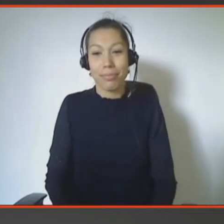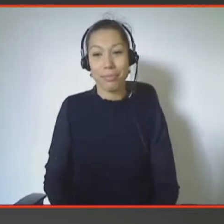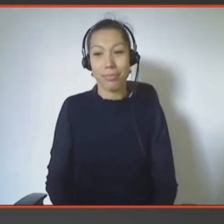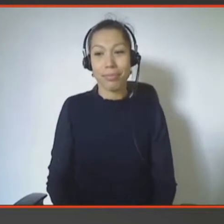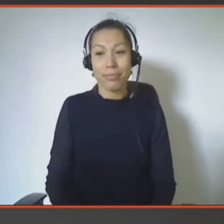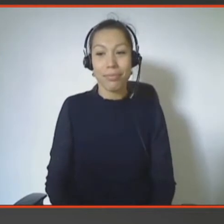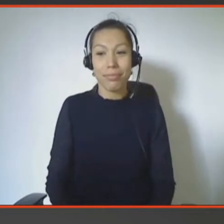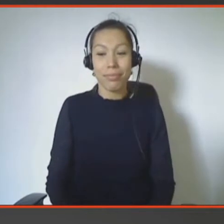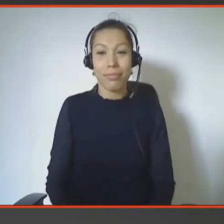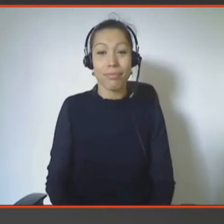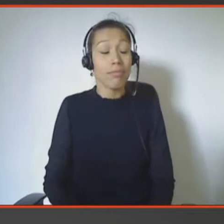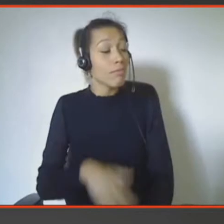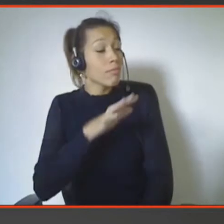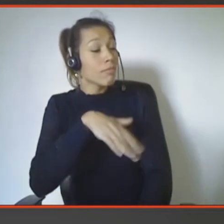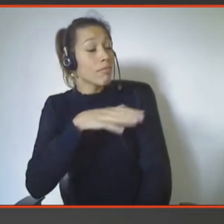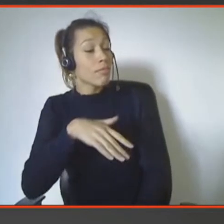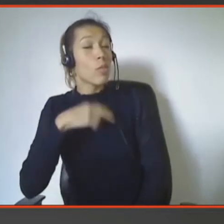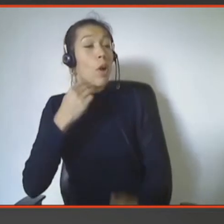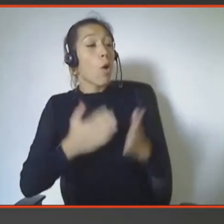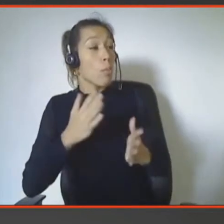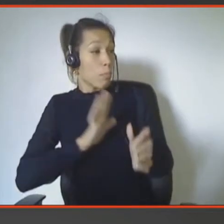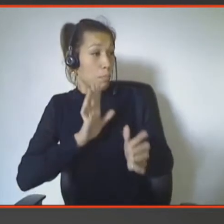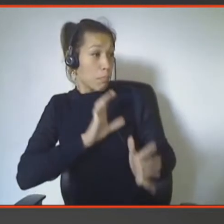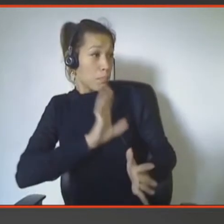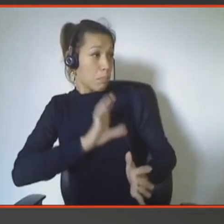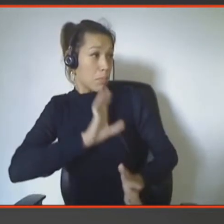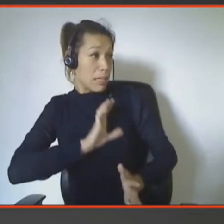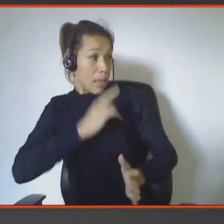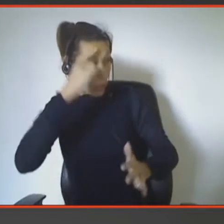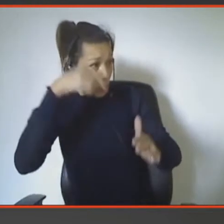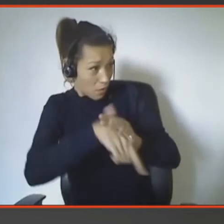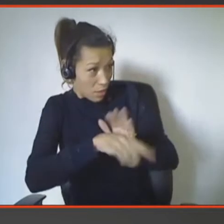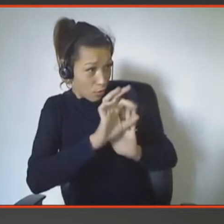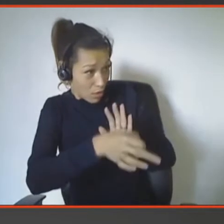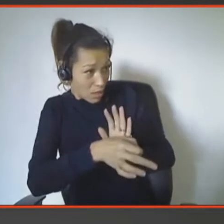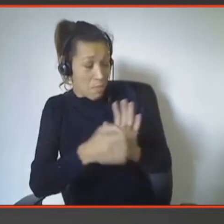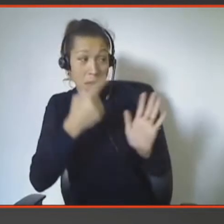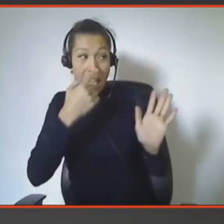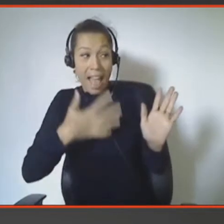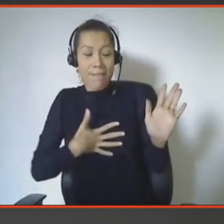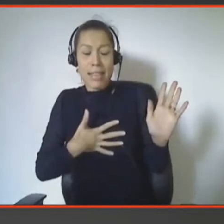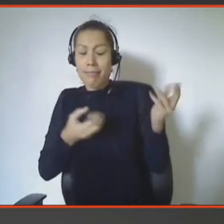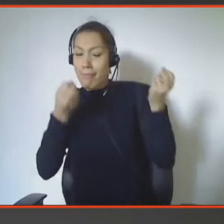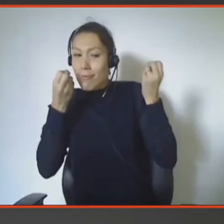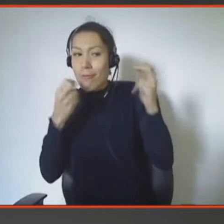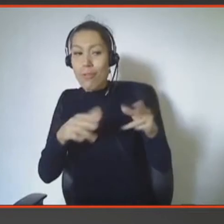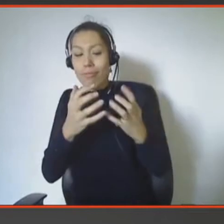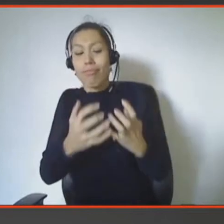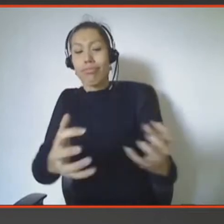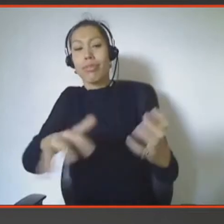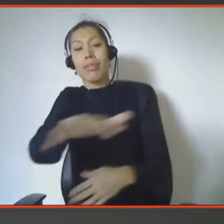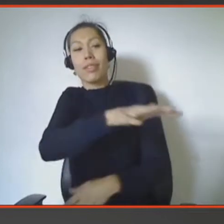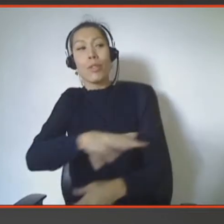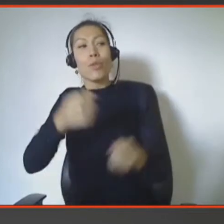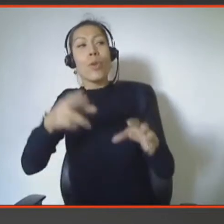Est-ce que je peux essayer de deviner ? Je dirais sans aucun doute et même en toute certitude qu'ils ont forcément mentionné les